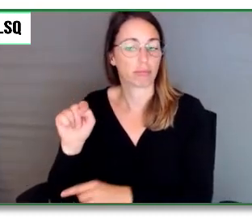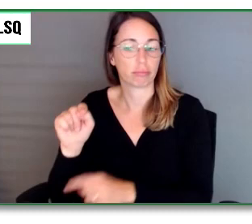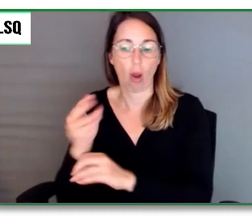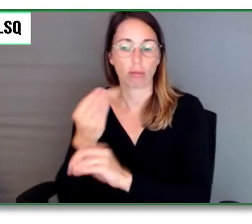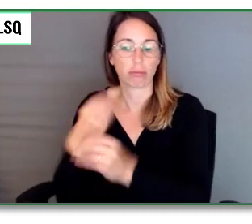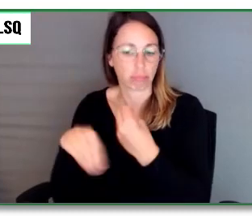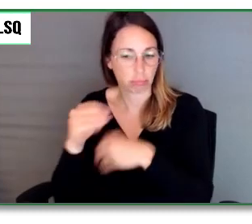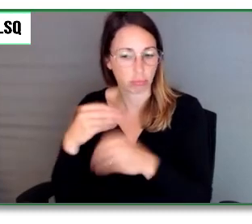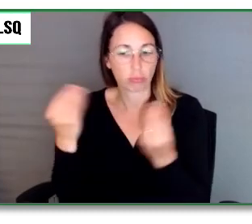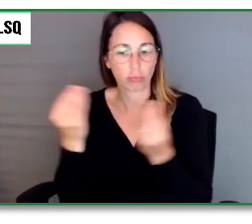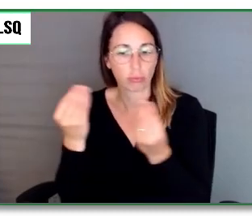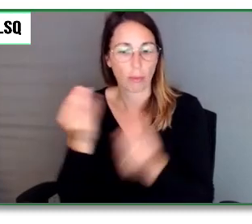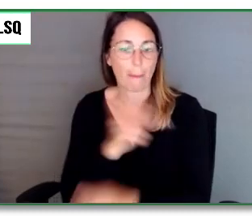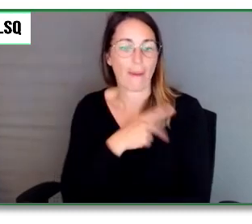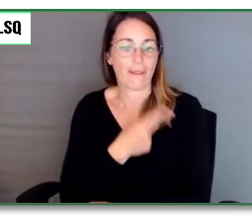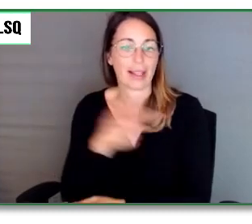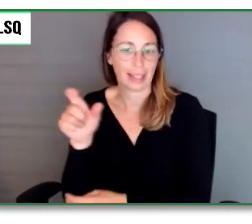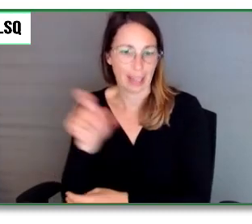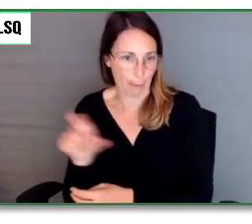Québec, nous sommes à Montréal.